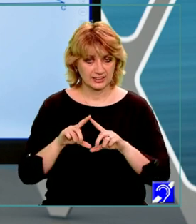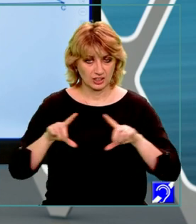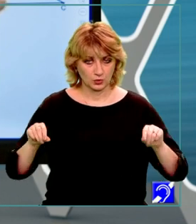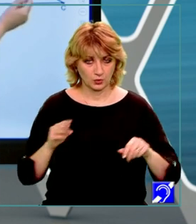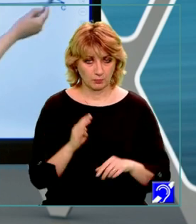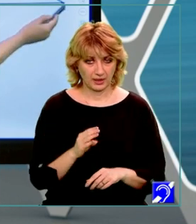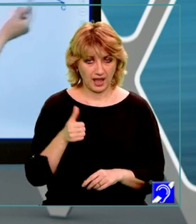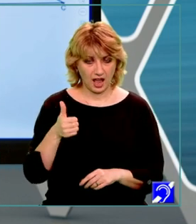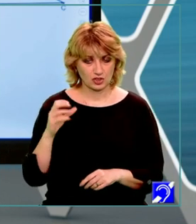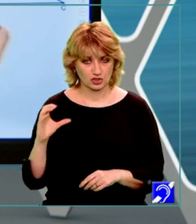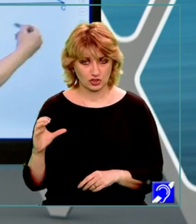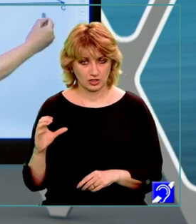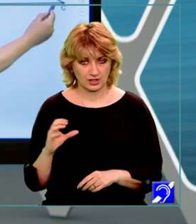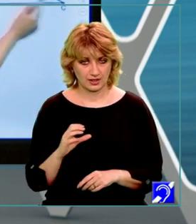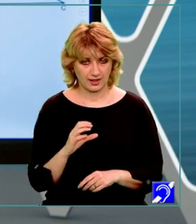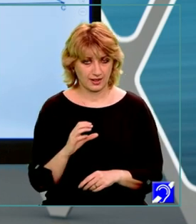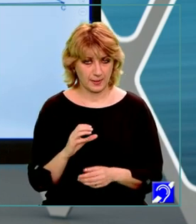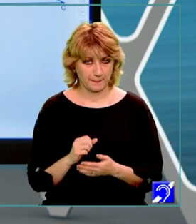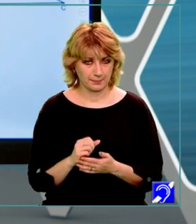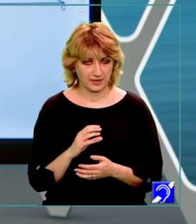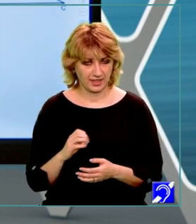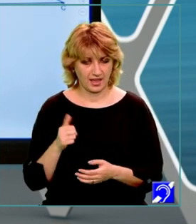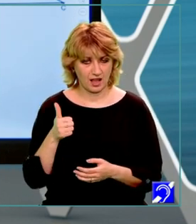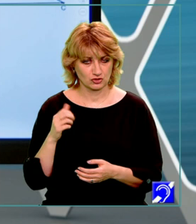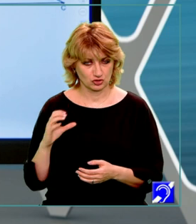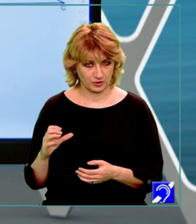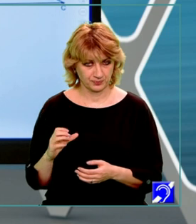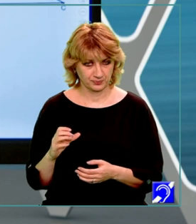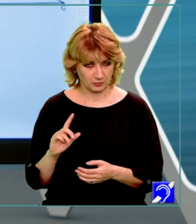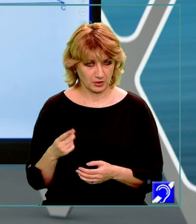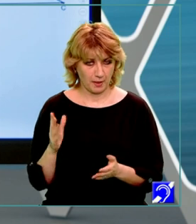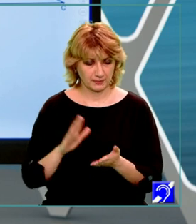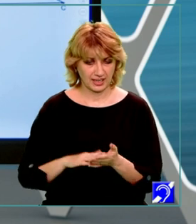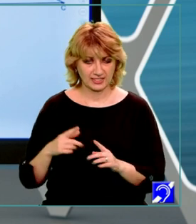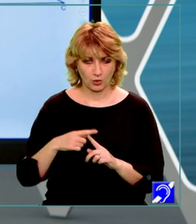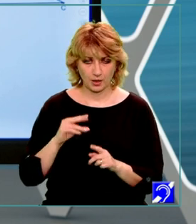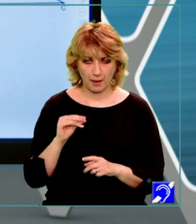BAC cu ipotenuza BC și putem aplica teorema lui Pitagora